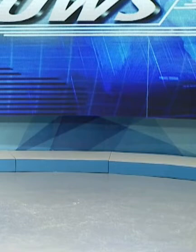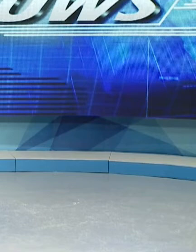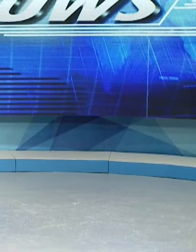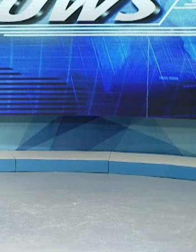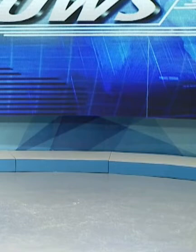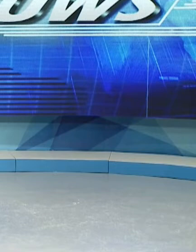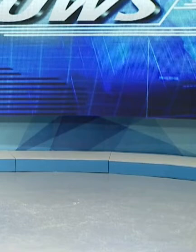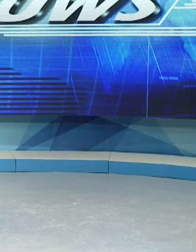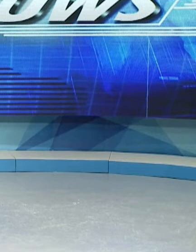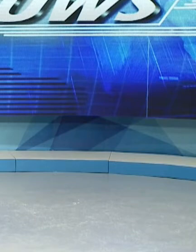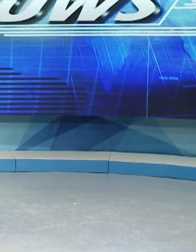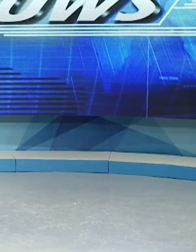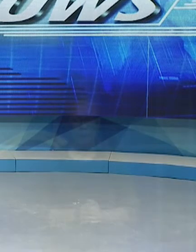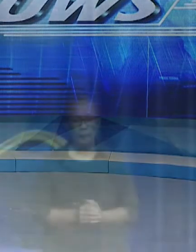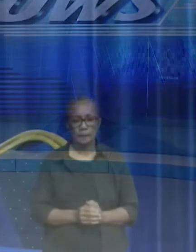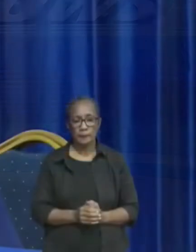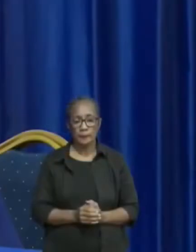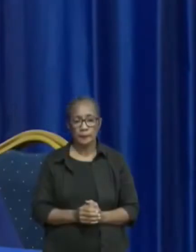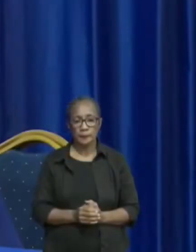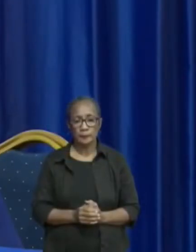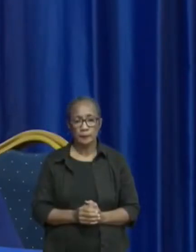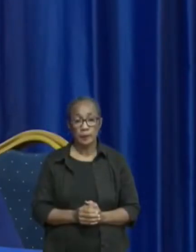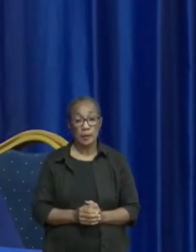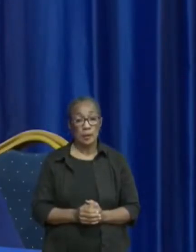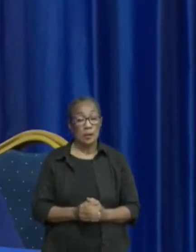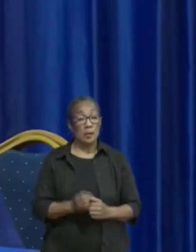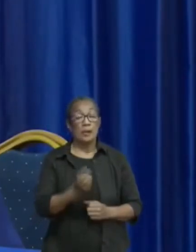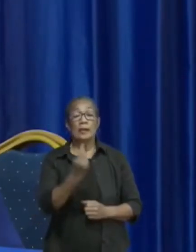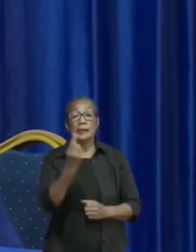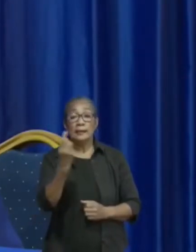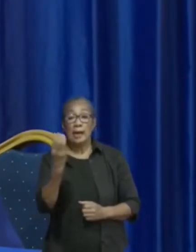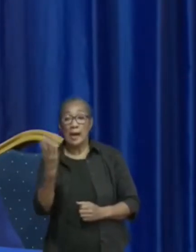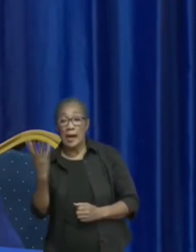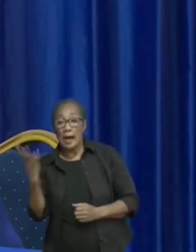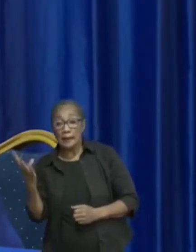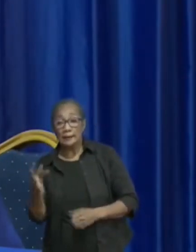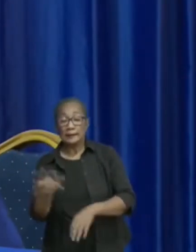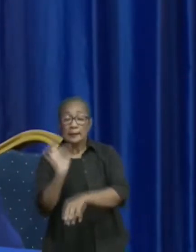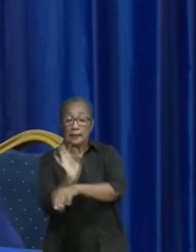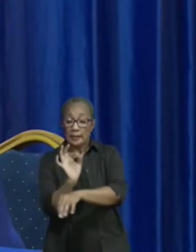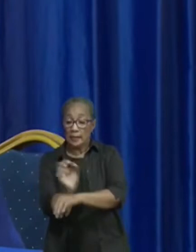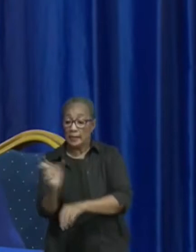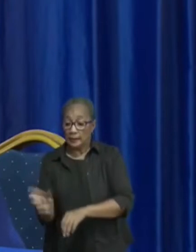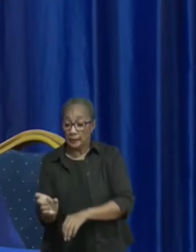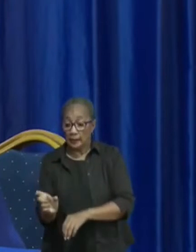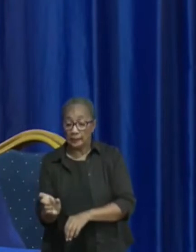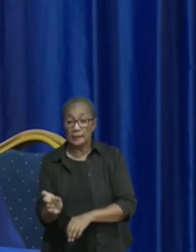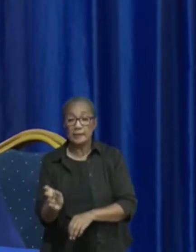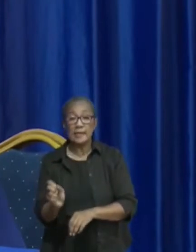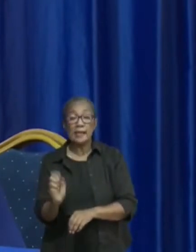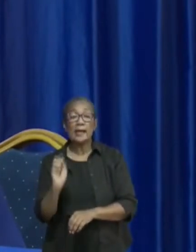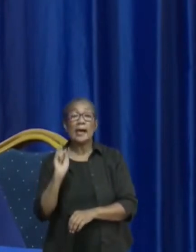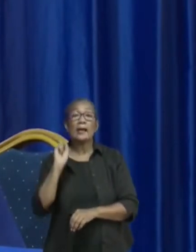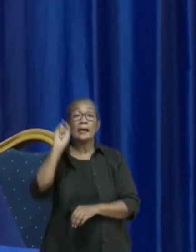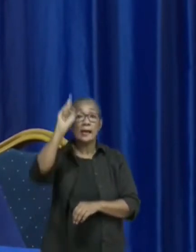1 uur op school zijn. Een aantal leerkrachten of veel leerkrachten zijn al vertrokken naar hun standplaats.